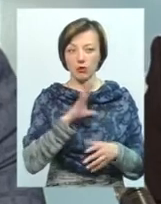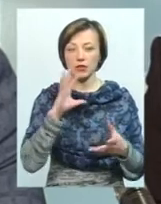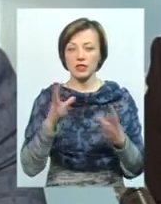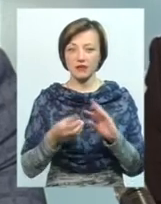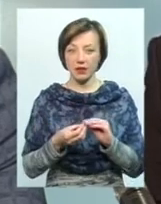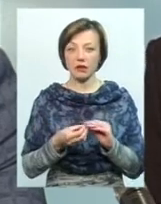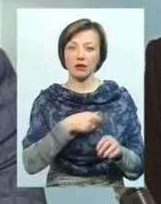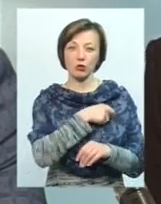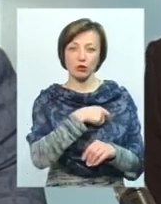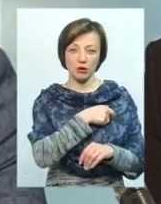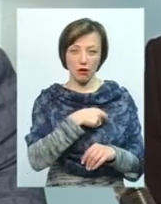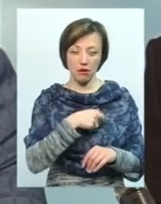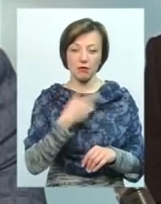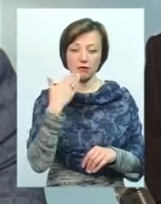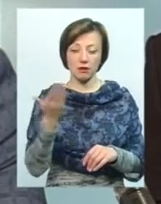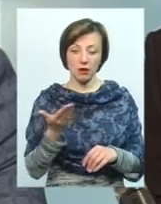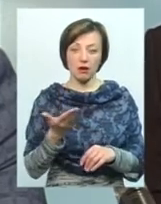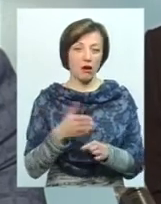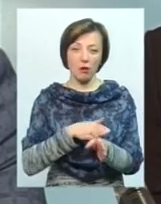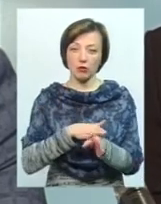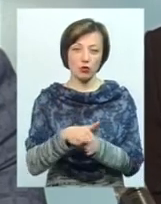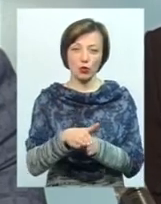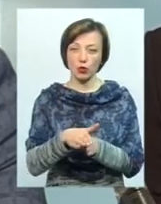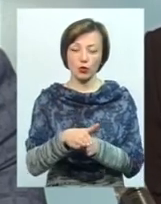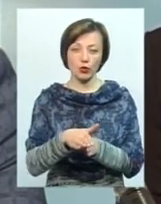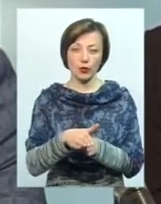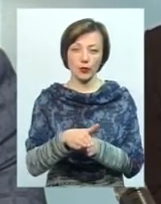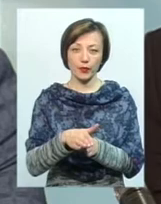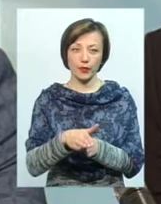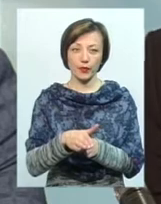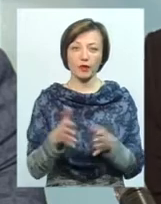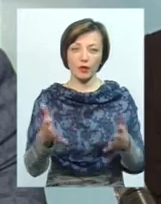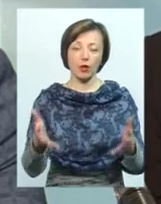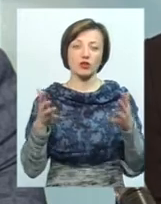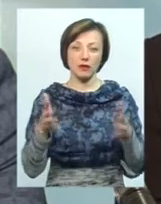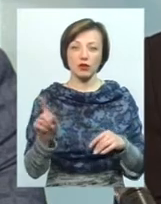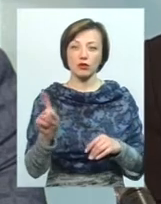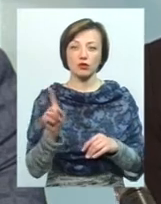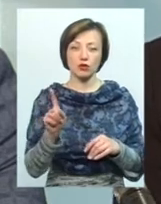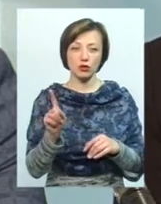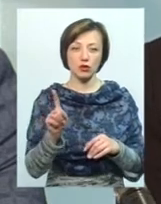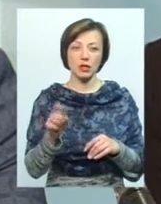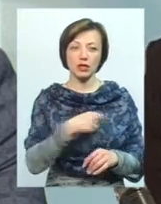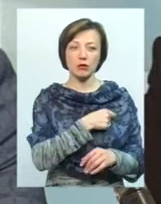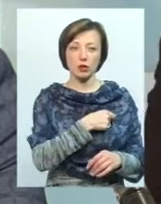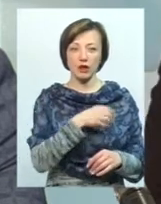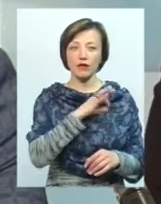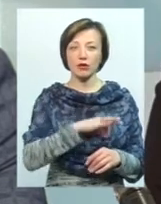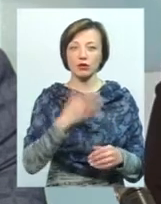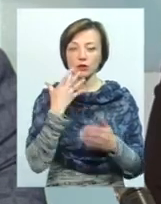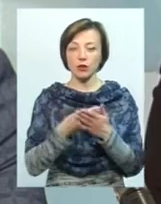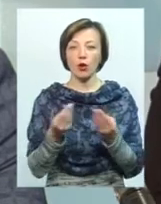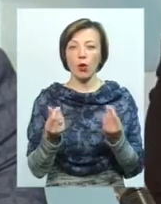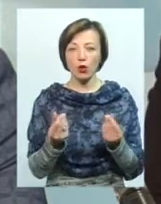депутатів, і це очевидно, про те, що депутати використовують свої